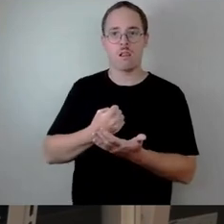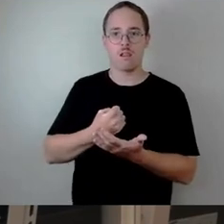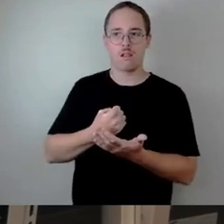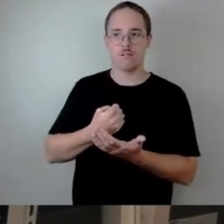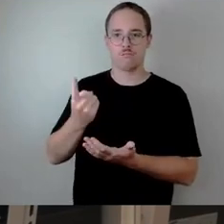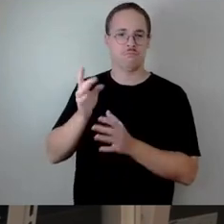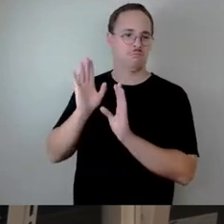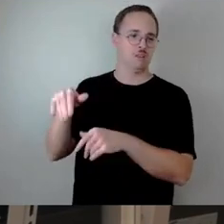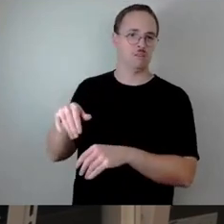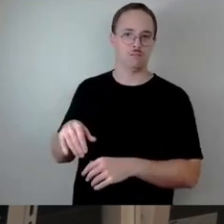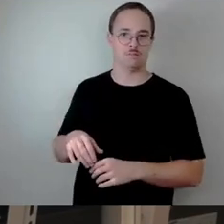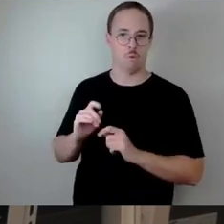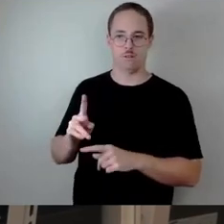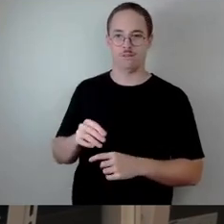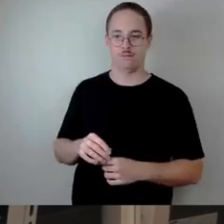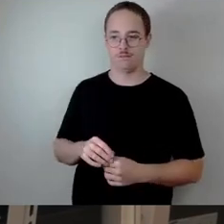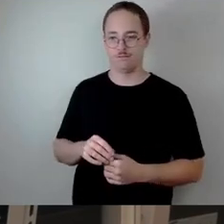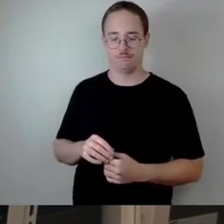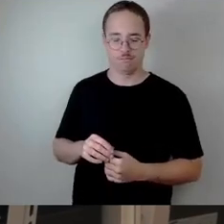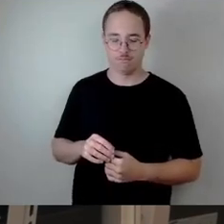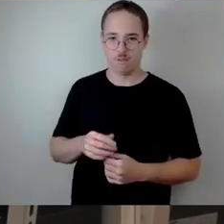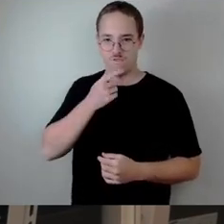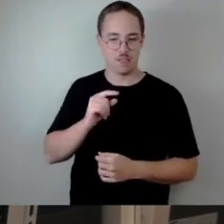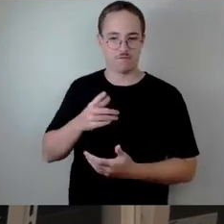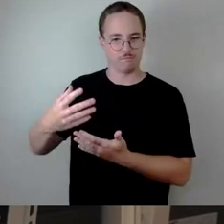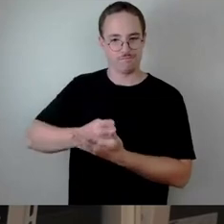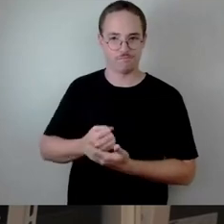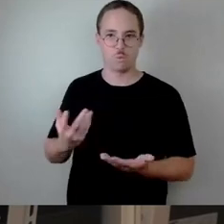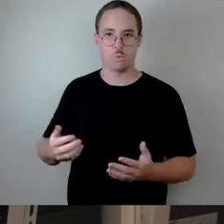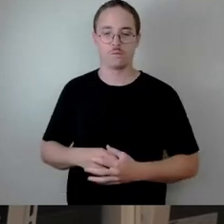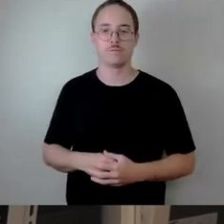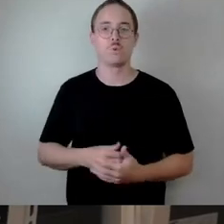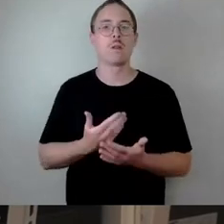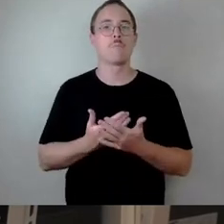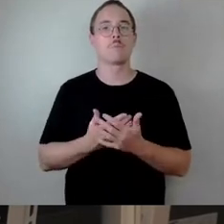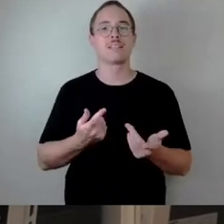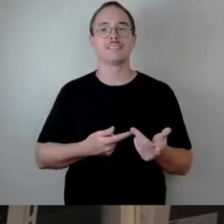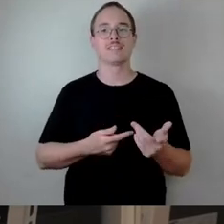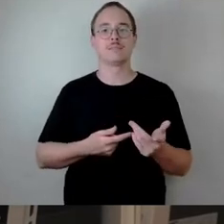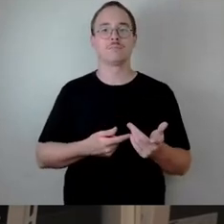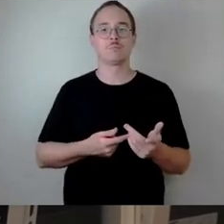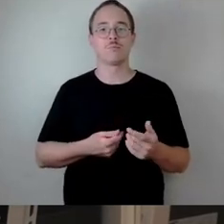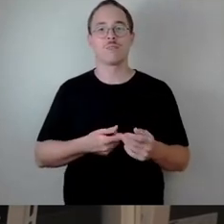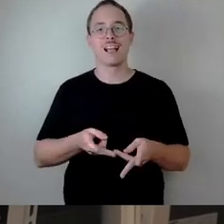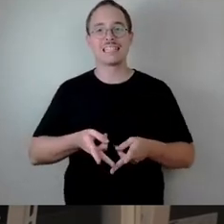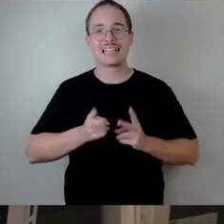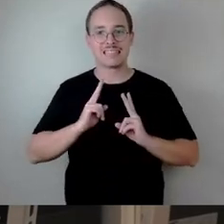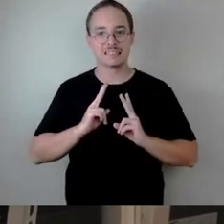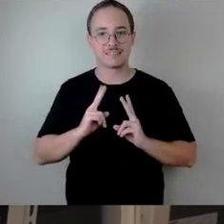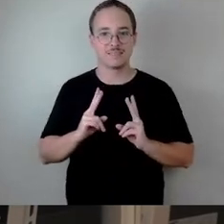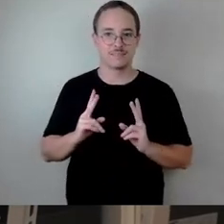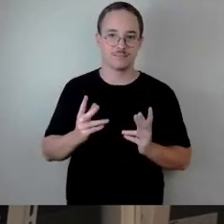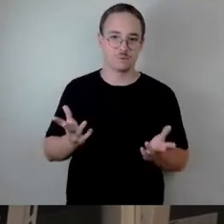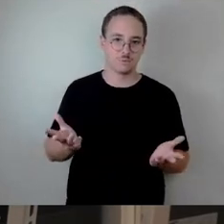keinen Fall Kredite aufnehmen. Viele von Ihnen habe ich gesehen im Steuerstadion. Waren Sie da bei der Eröffnung? Das war kreditfinanziert. Hat es